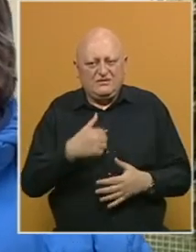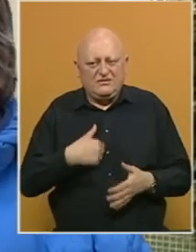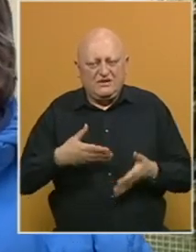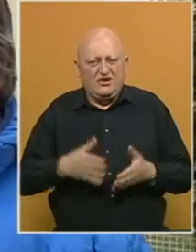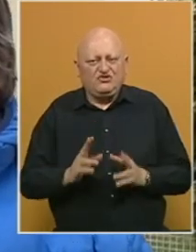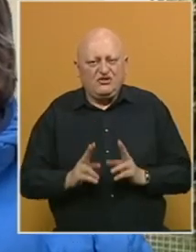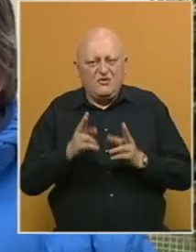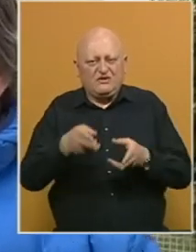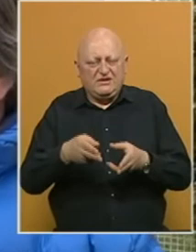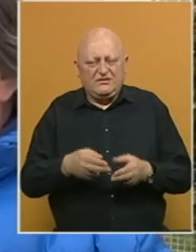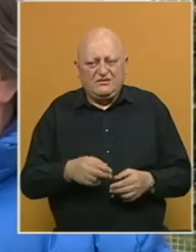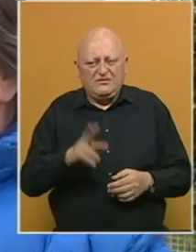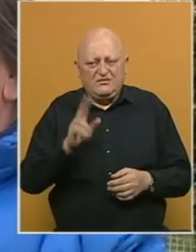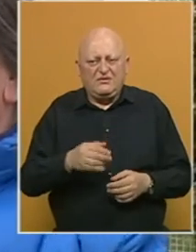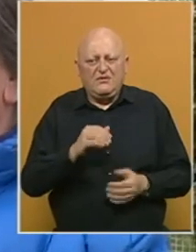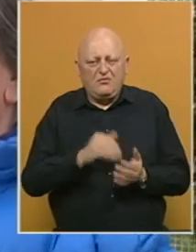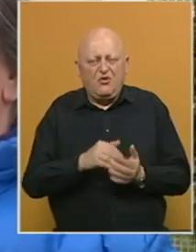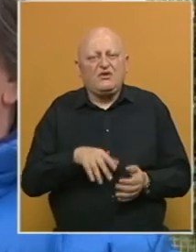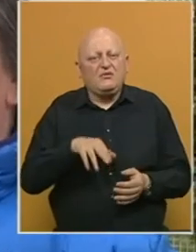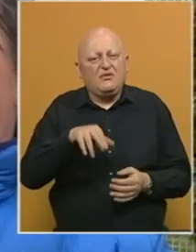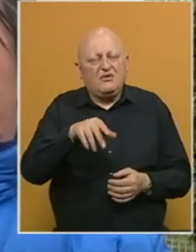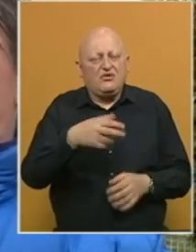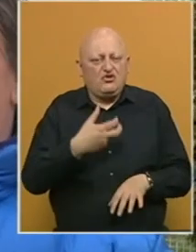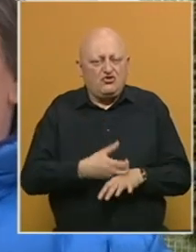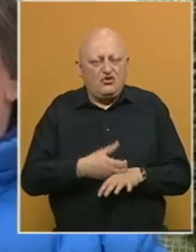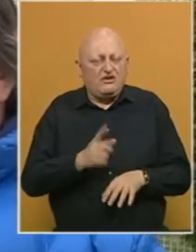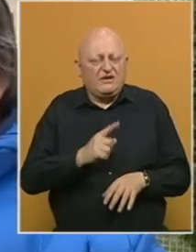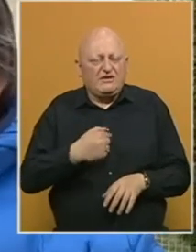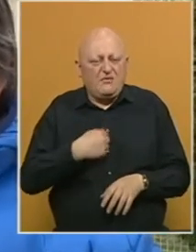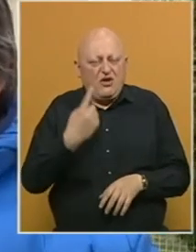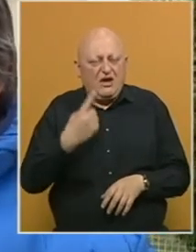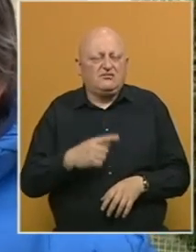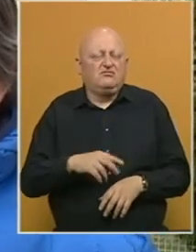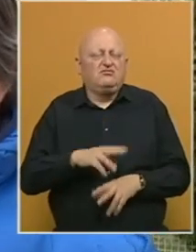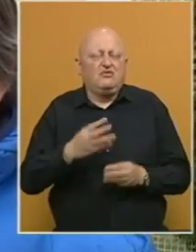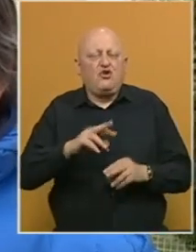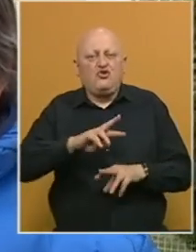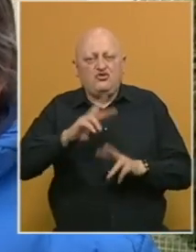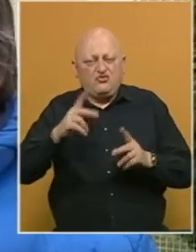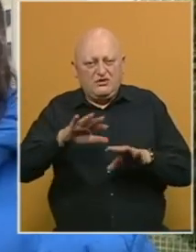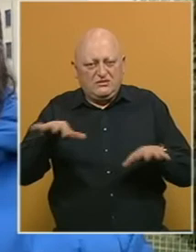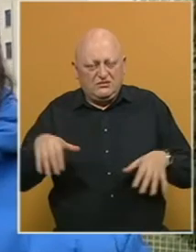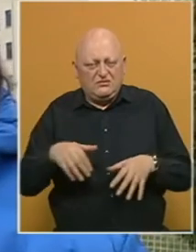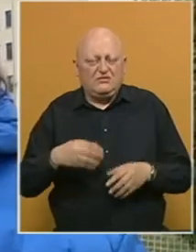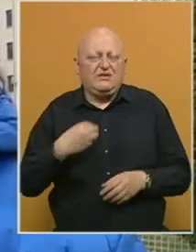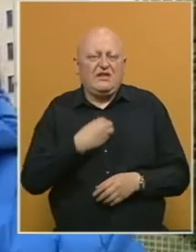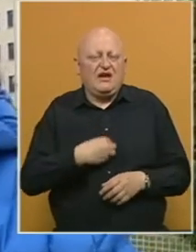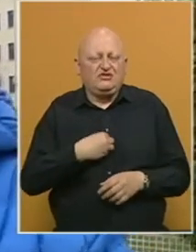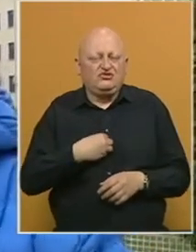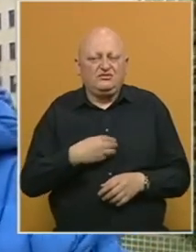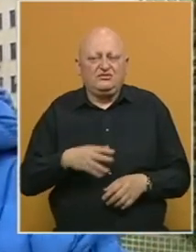rođen imo starac. I imam potrebu da odem do ljekara, ne samo ja, nego i mnogi ostali. Ali nažalost,